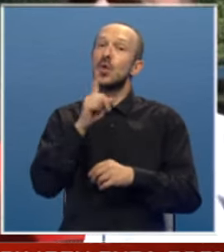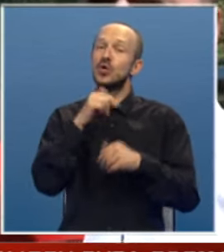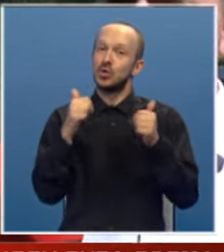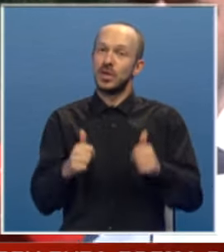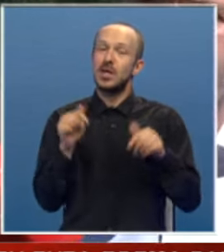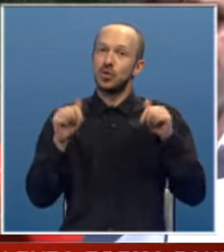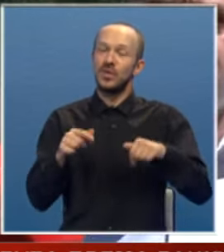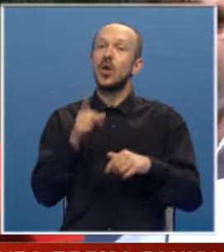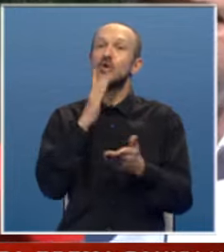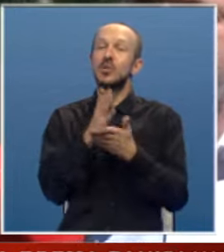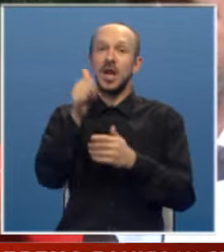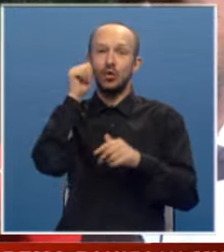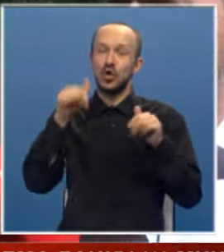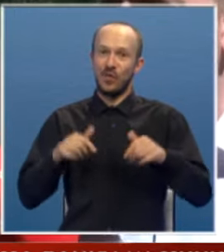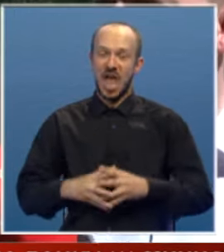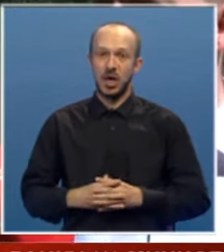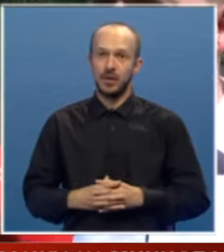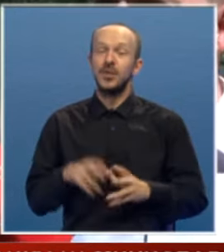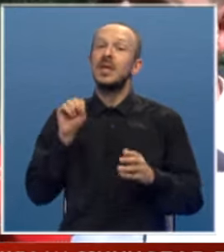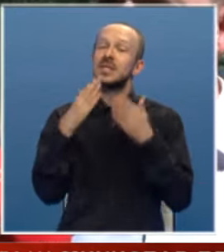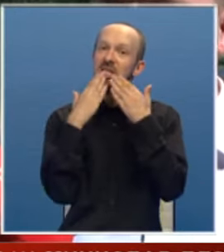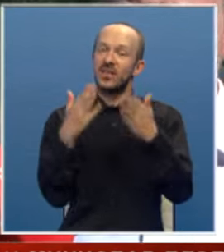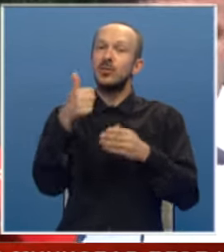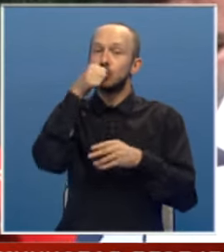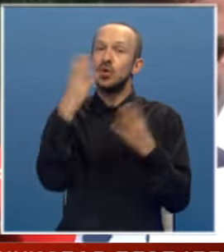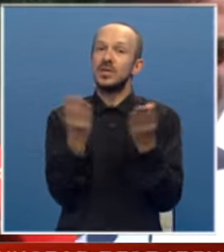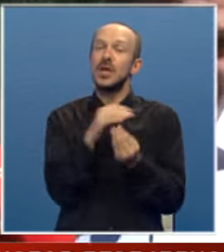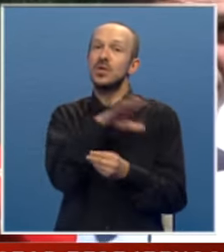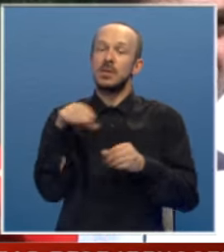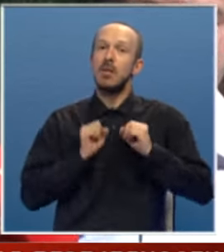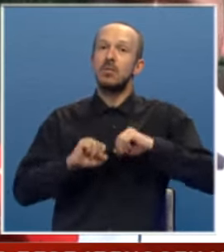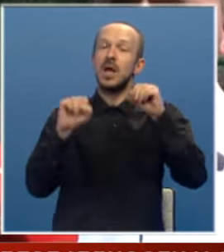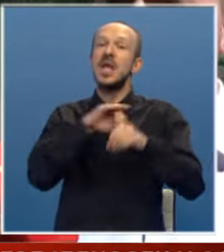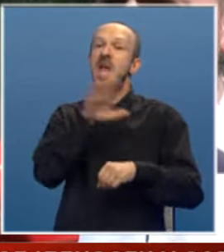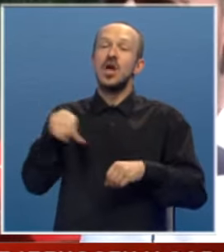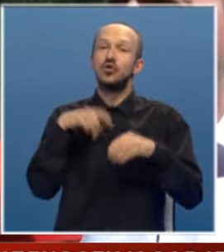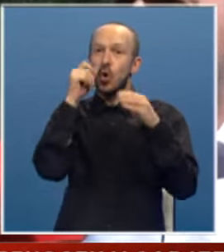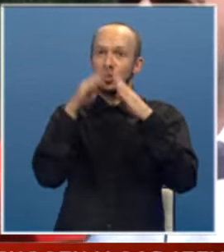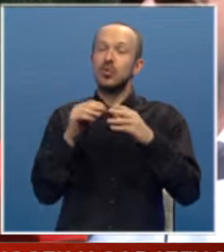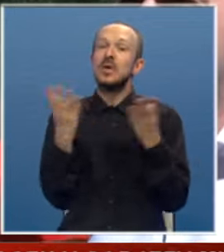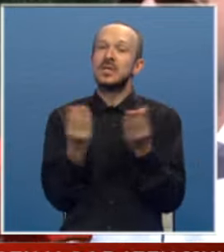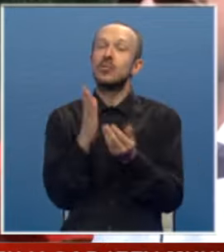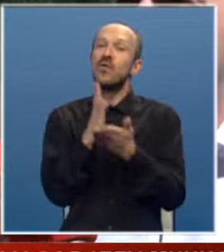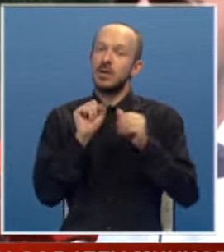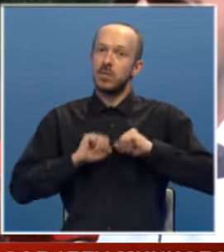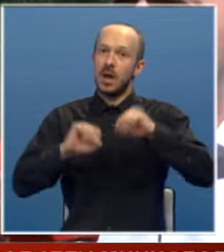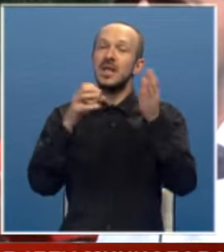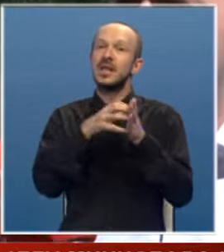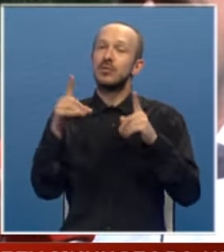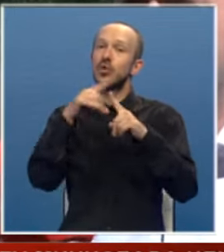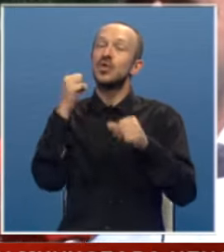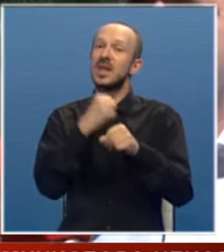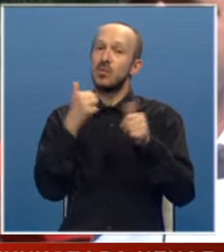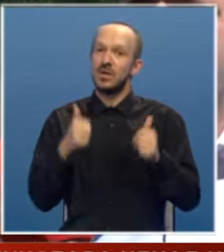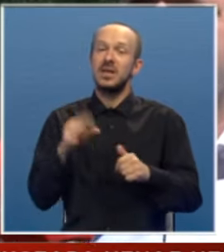su danas ovde, koji su bili juče ovde. Da im se zahvalim što zajedno s nama brane našu otačminu, zajedno smo uvijek branili, nastavit ćemo to da radimo i